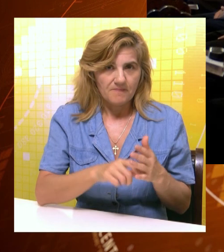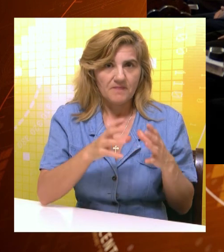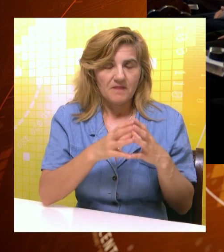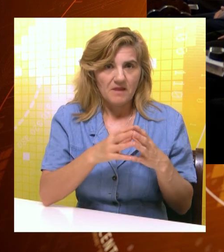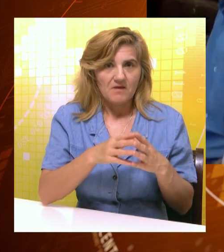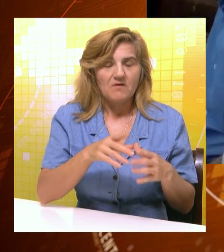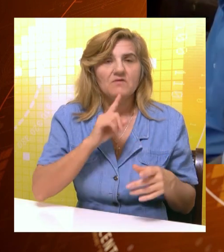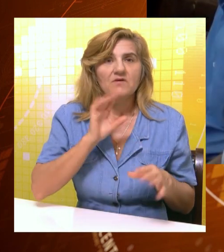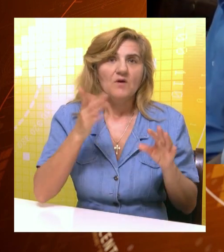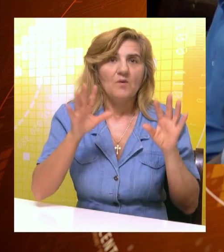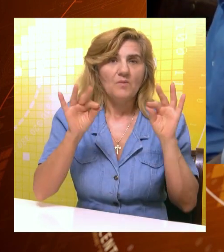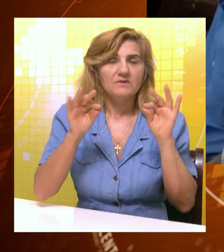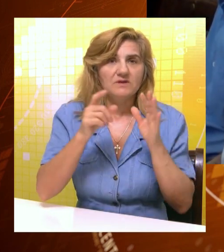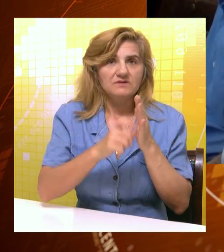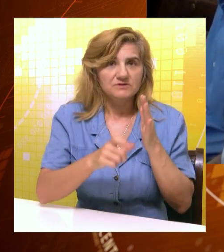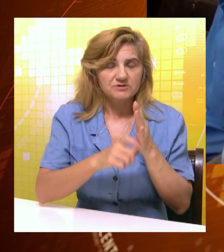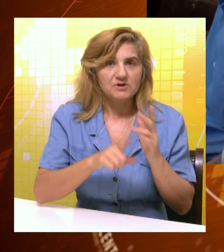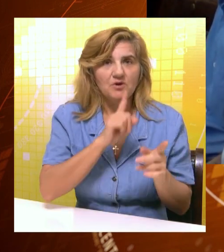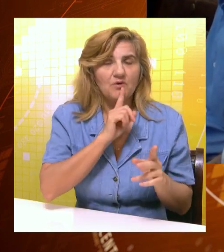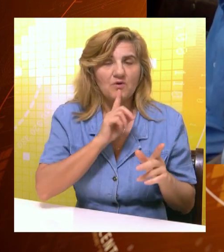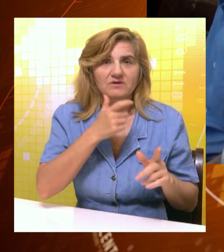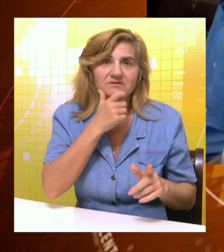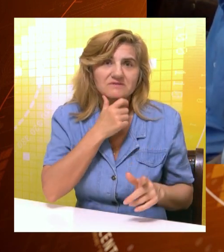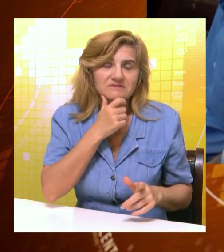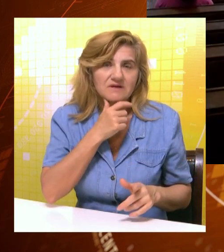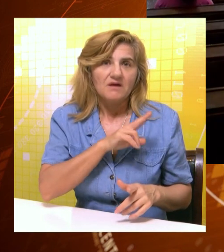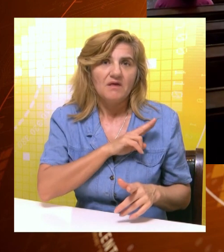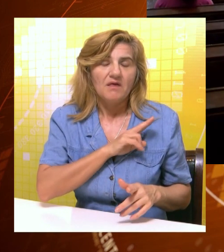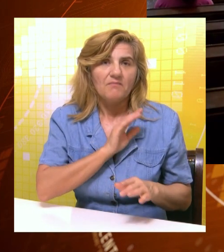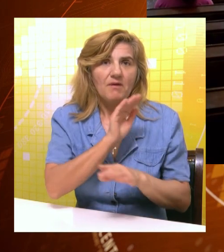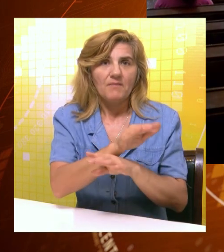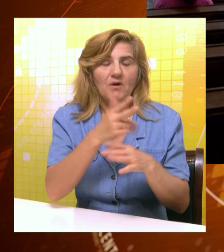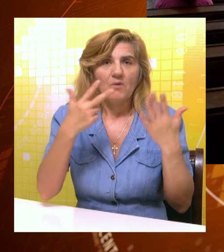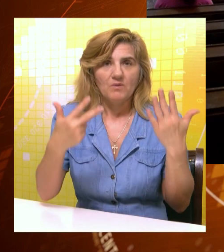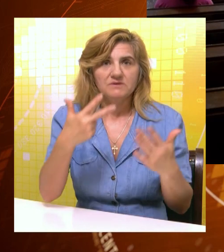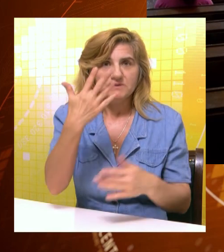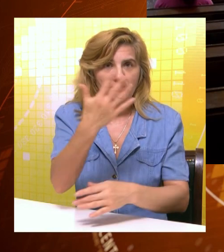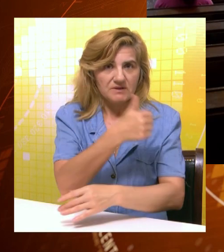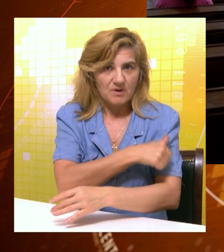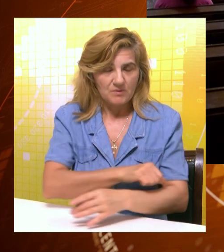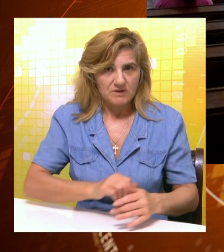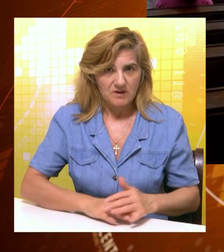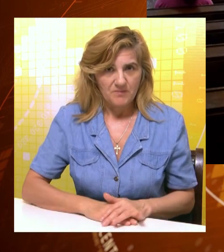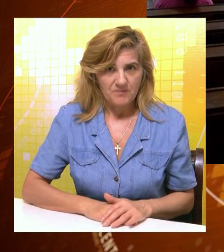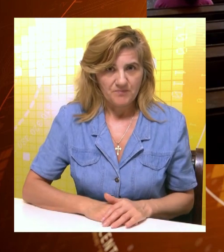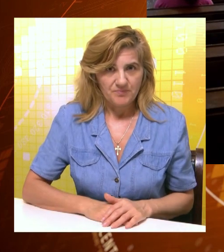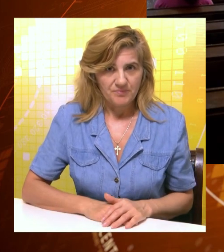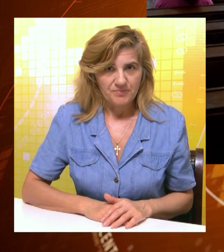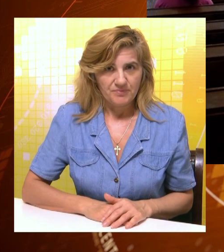treće mesto u Srbiji, a desetak članova ove zajednice koji su preživjeli Holokaust imaju preko 85 godina.